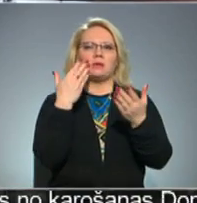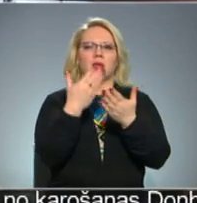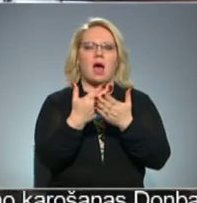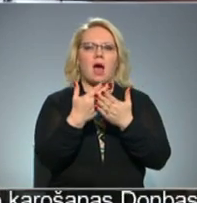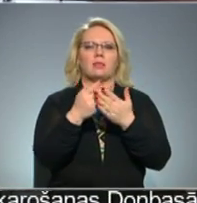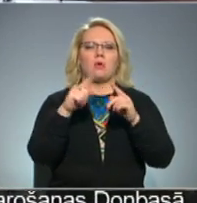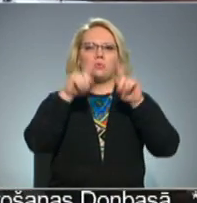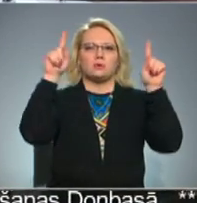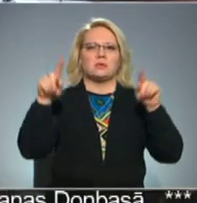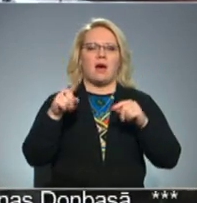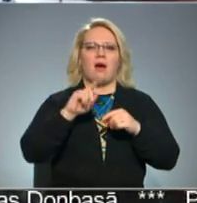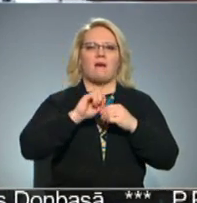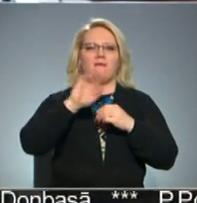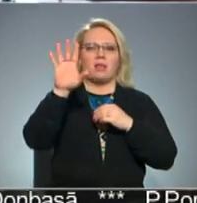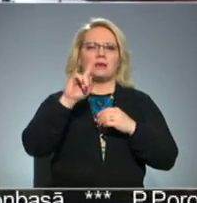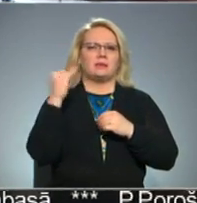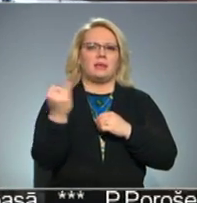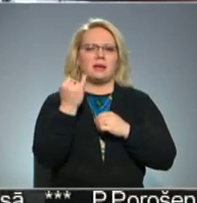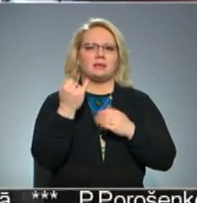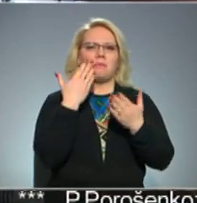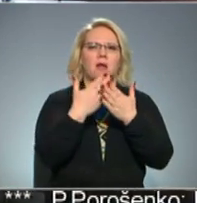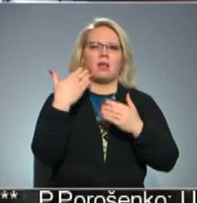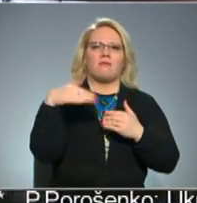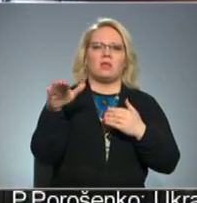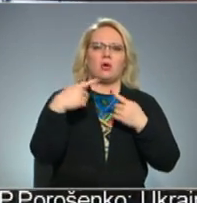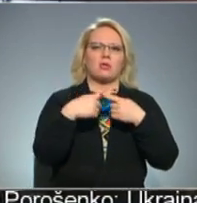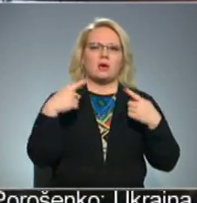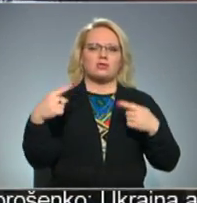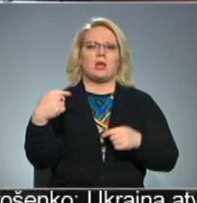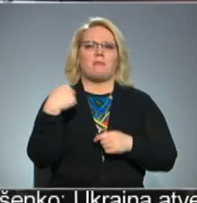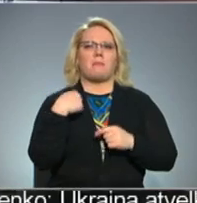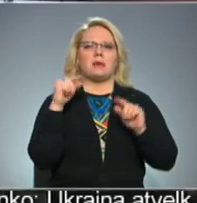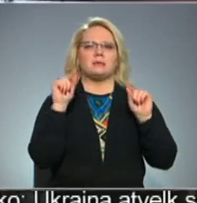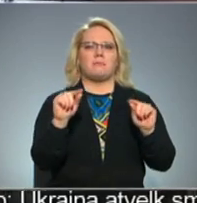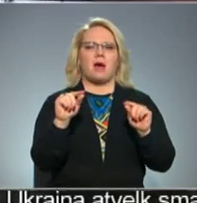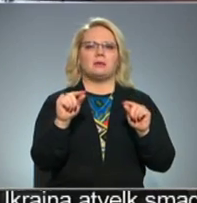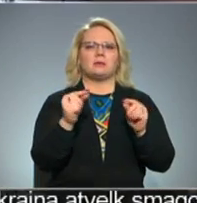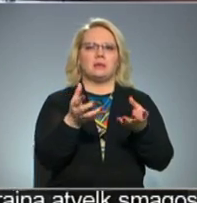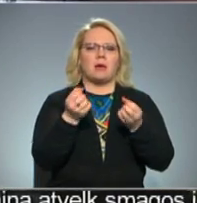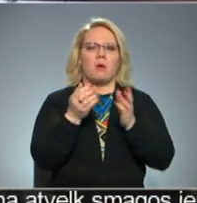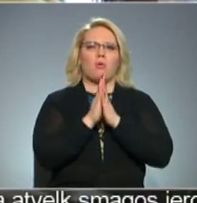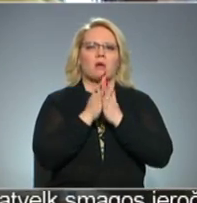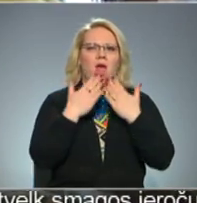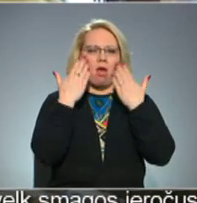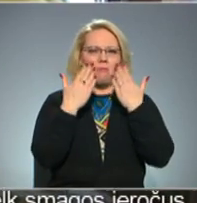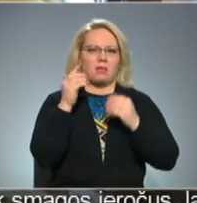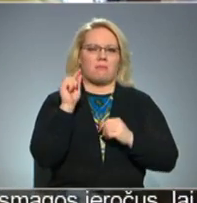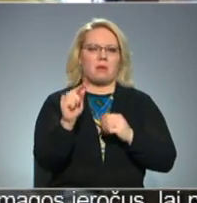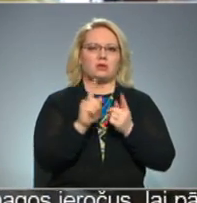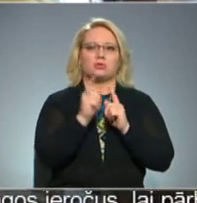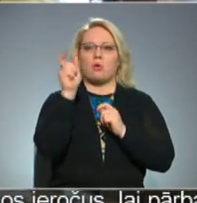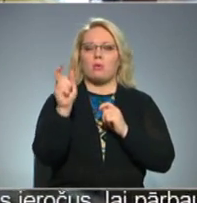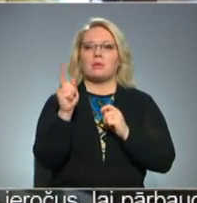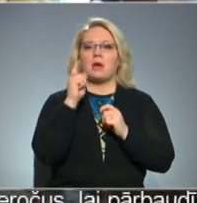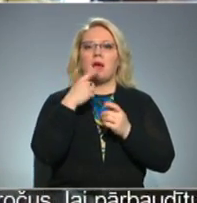interaktīvās tāpēles, kas ir interesanti, un rāda video dažādus. Mēs diezgan maz, manuprāt, ņemam no grāmatas tieši. Skolotāji